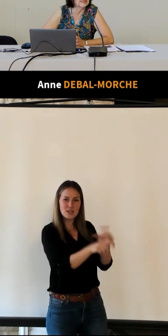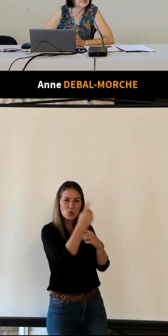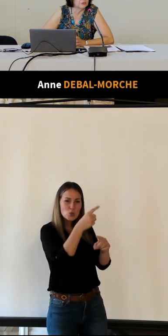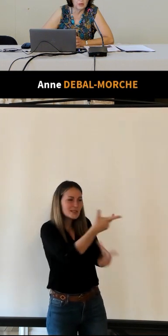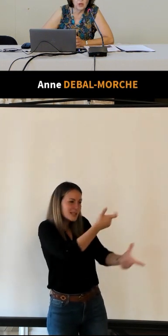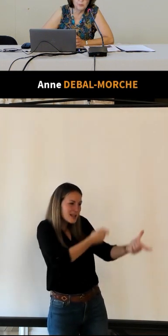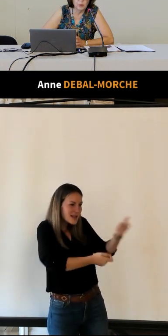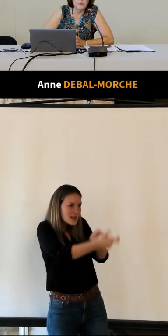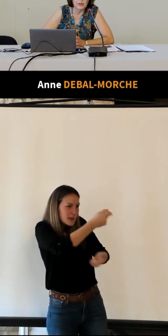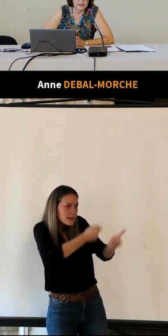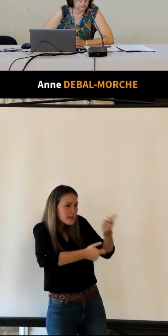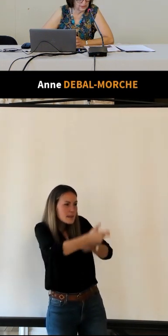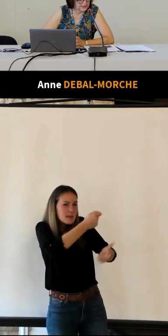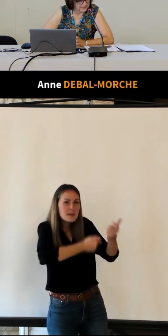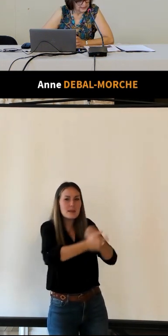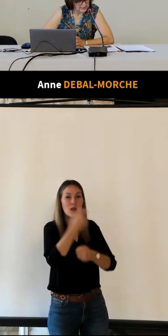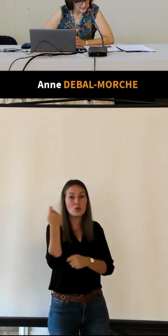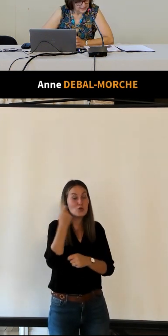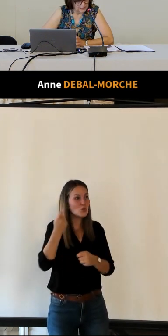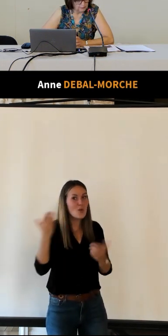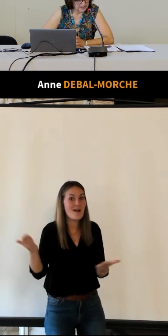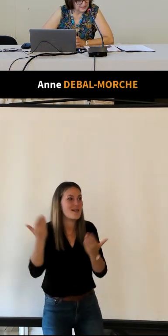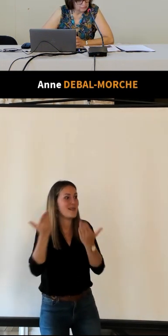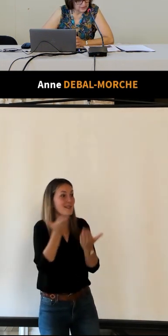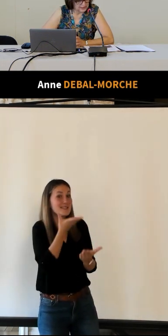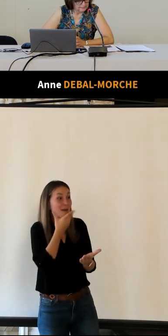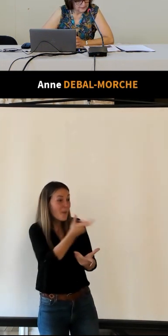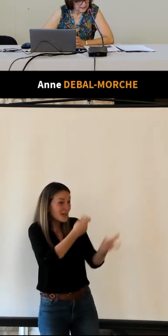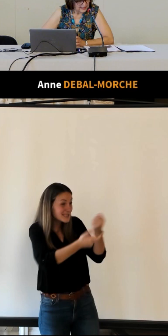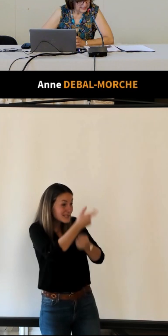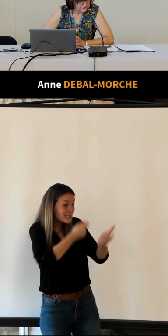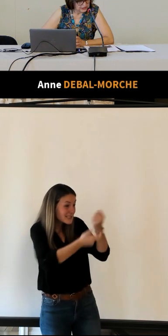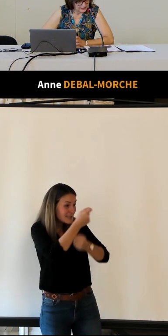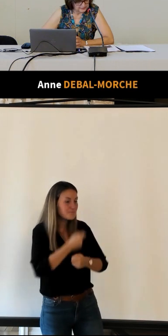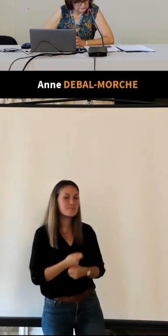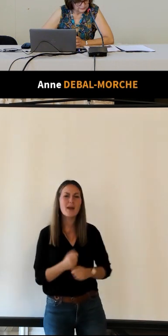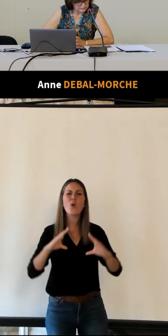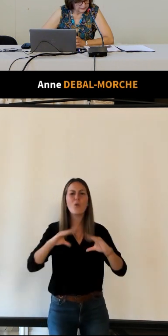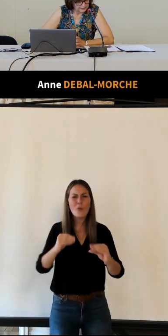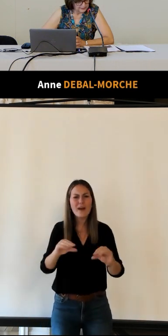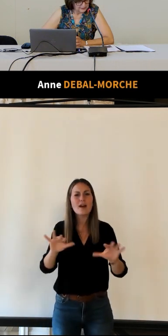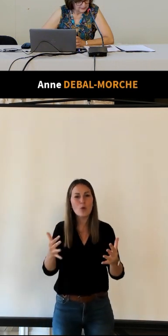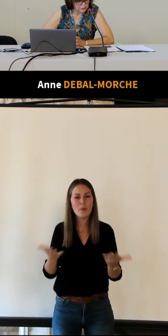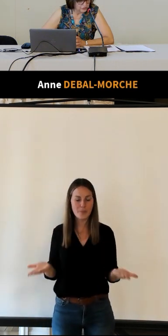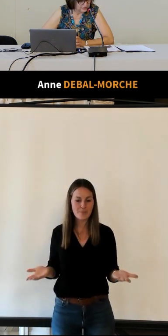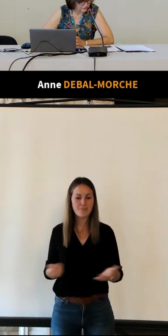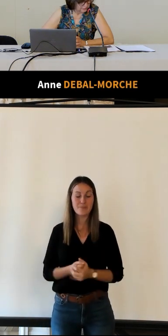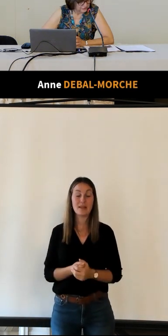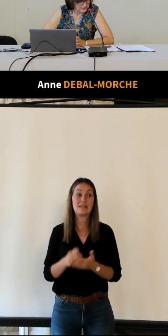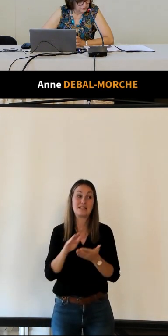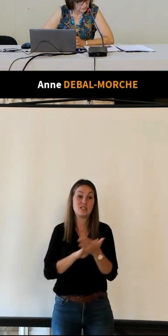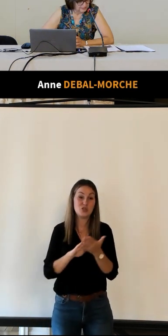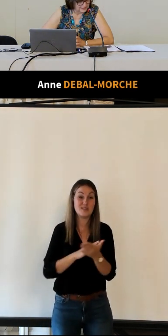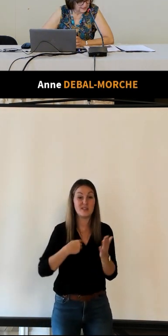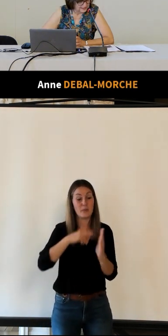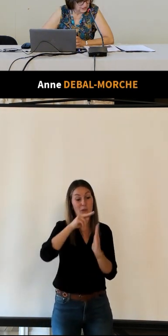attirer donc promouvoir la touraine alors par quels moyens alors j'ai je suis désolée de vous faire un